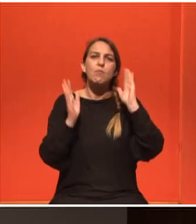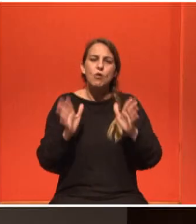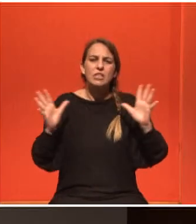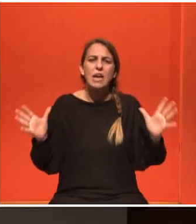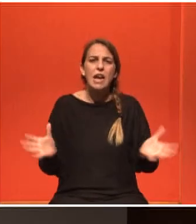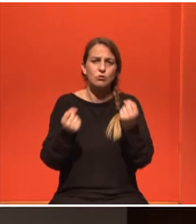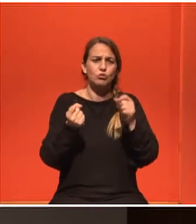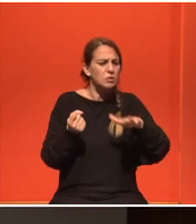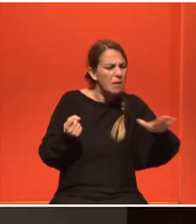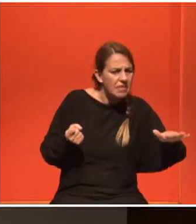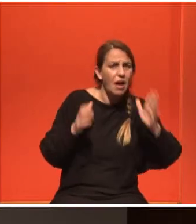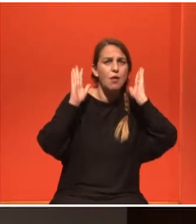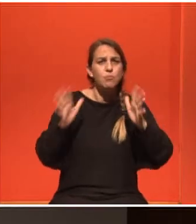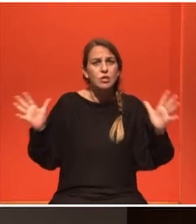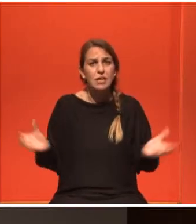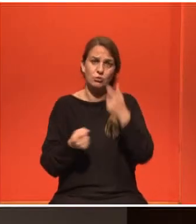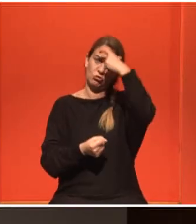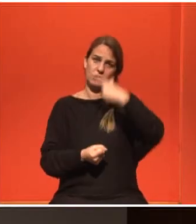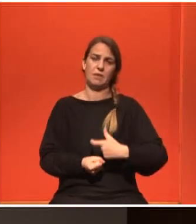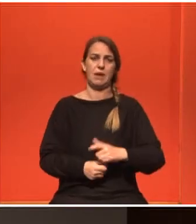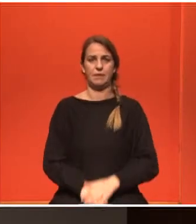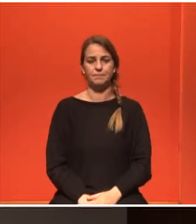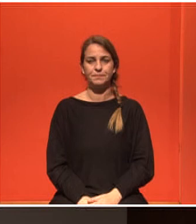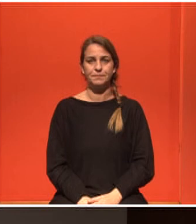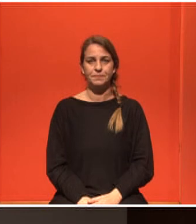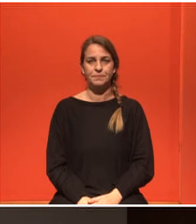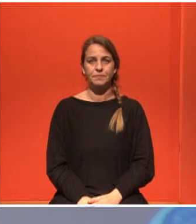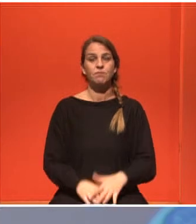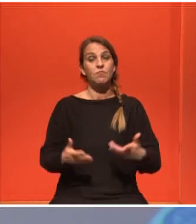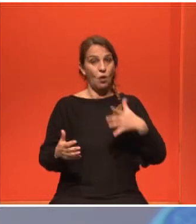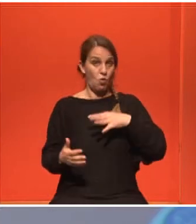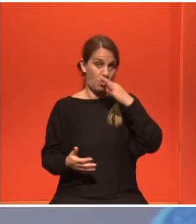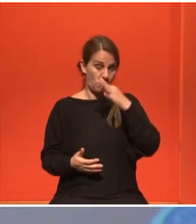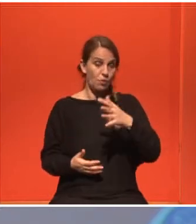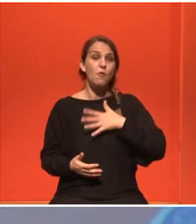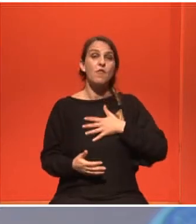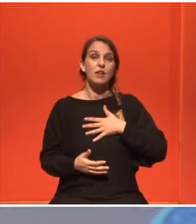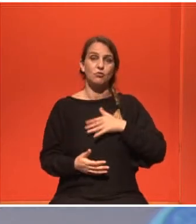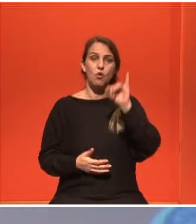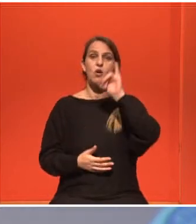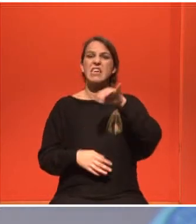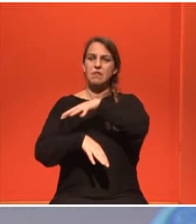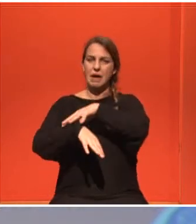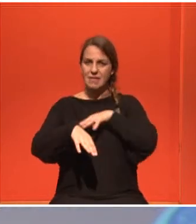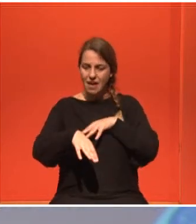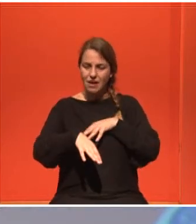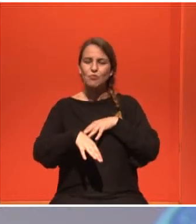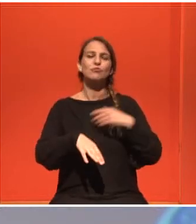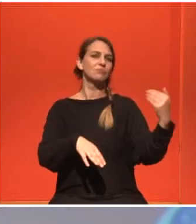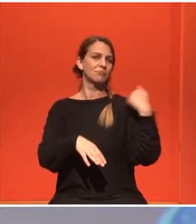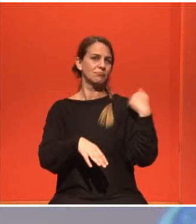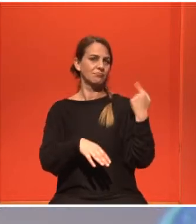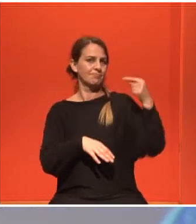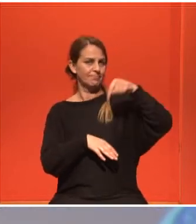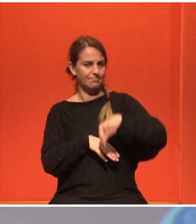Ευχαριστώ. Εγώ θα ήθελα να πω ότι, καταρχάς σας ευχαριστώ το ίδρυμα Στράβη Προγιάρχος και εσάς μας καλέσατε εδώ.